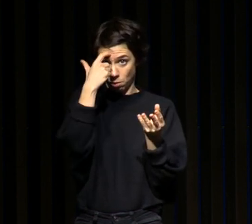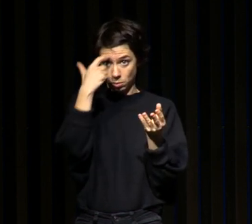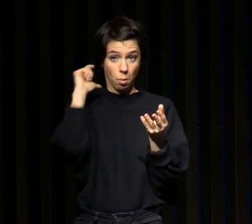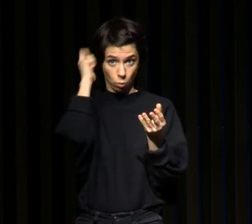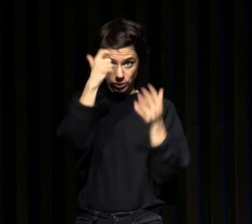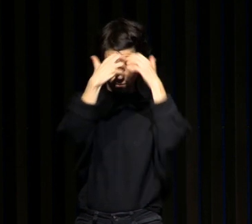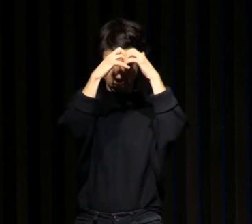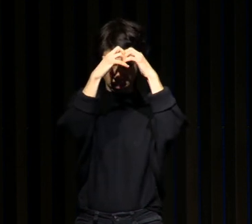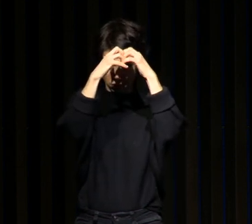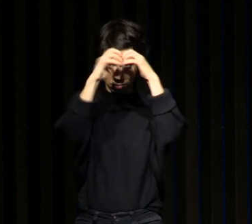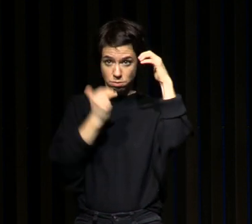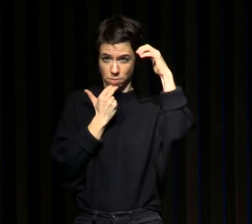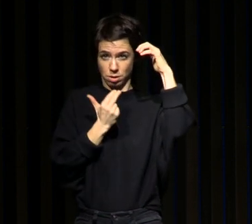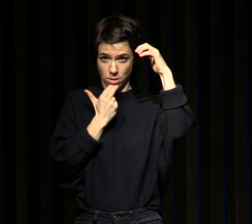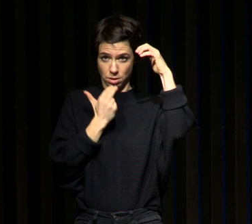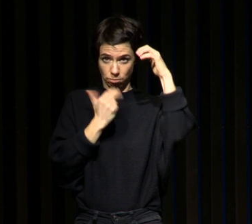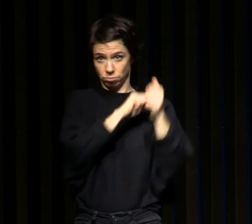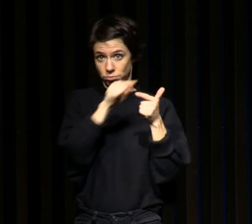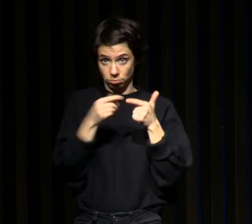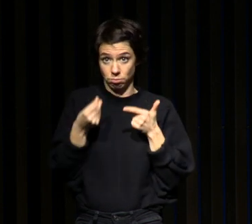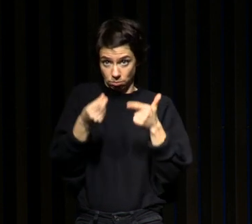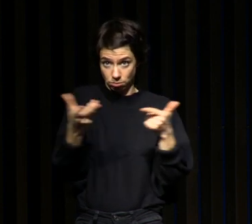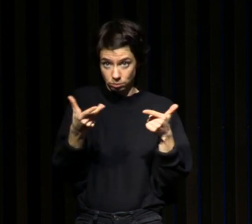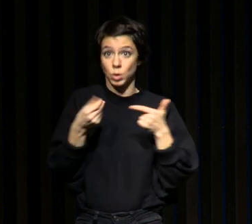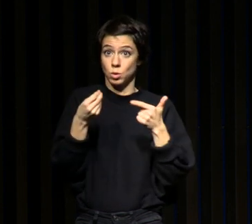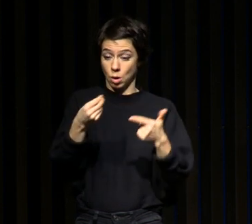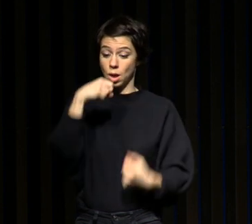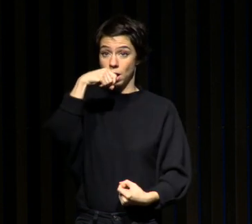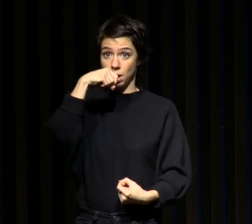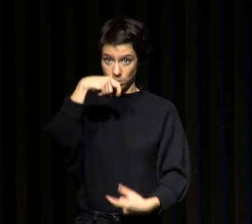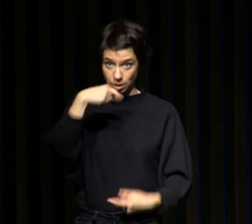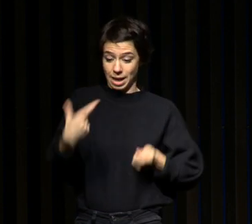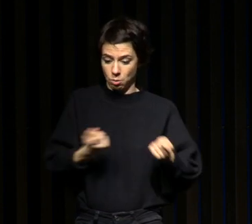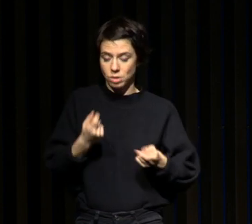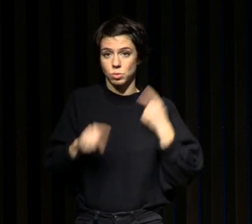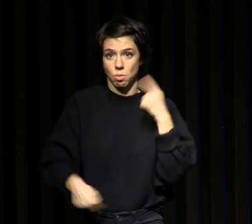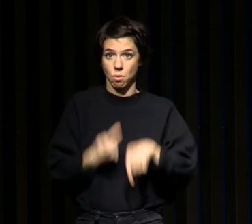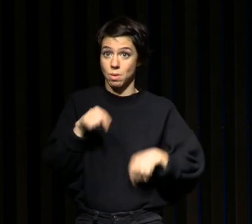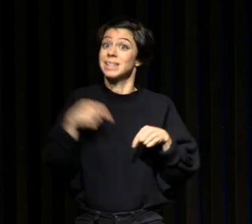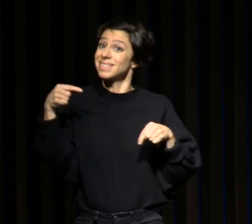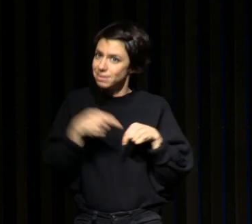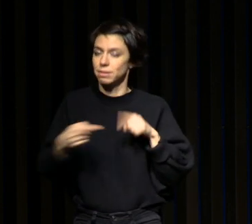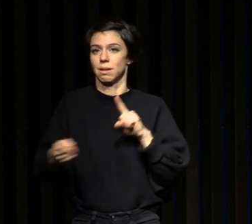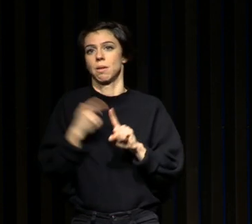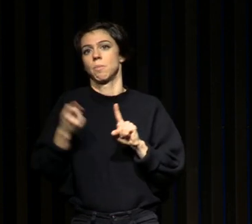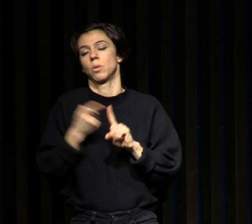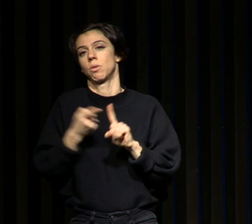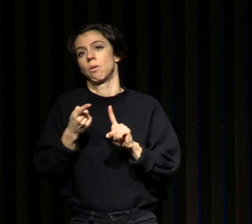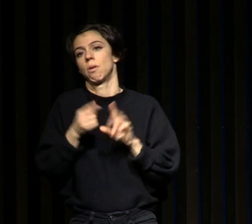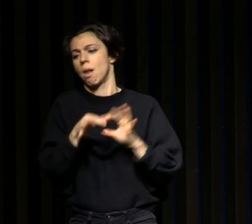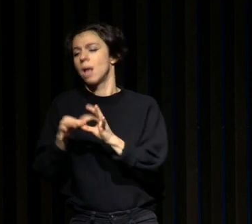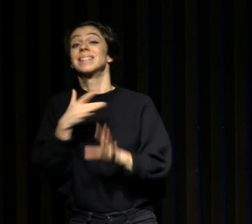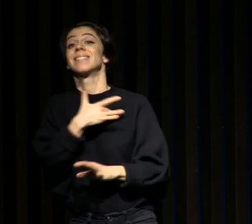Ça permet de maintenir sa régulation hormonale, et on verra que c'est très important dans ce concept de santé liée au sommeil et d